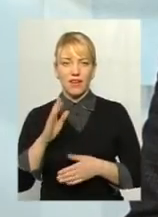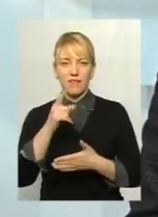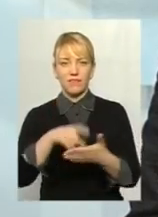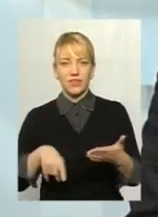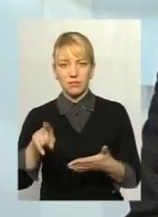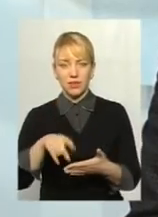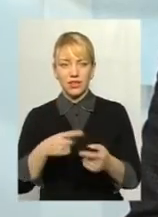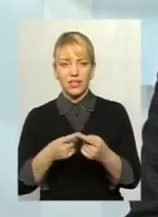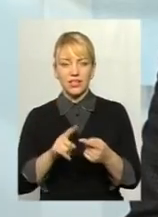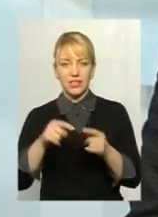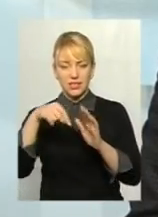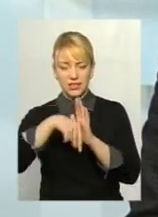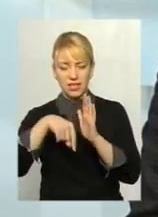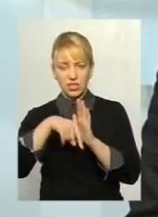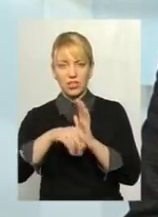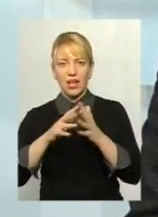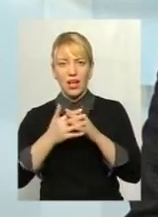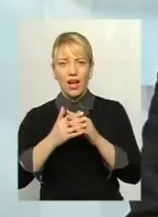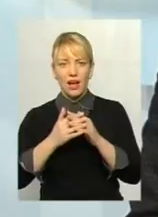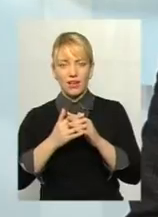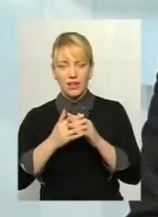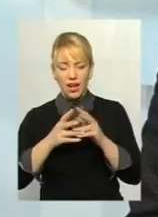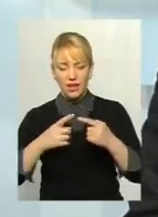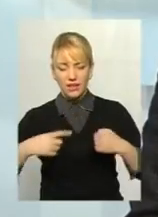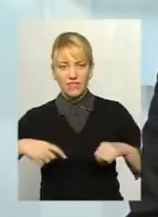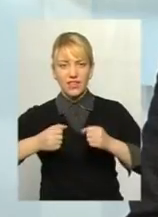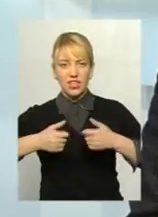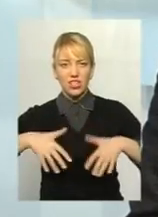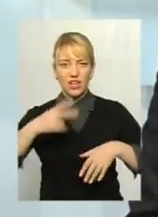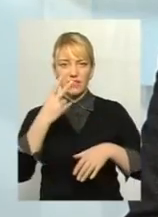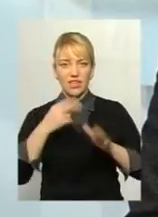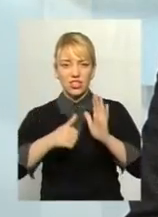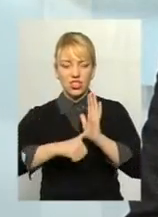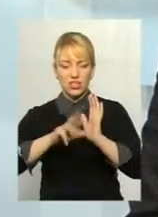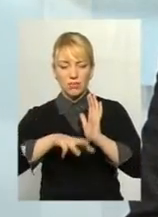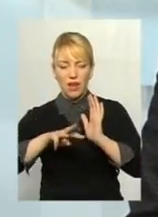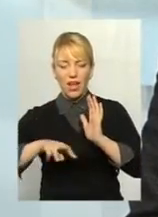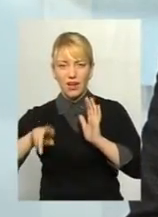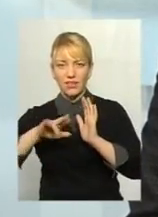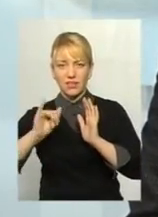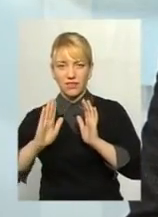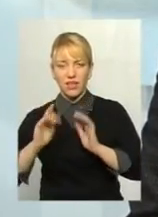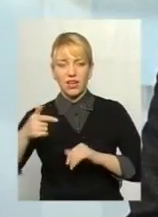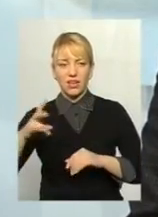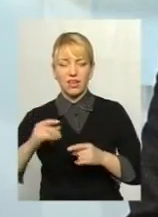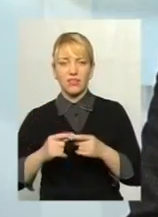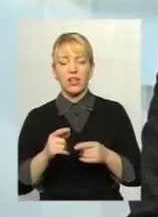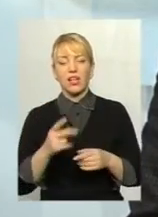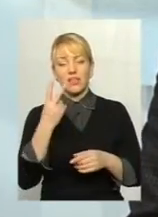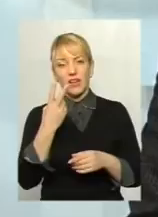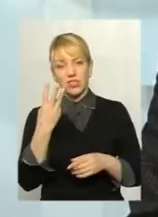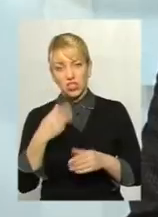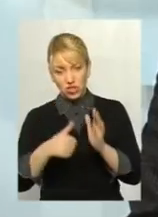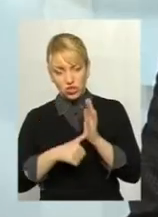аграріїв втрачають 26 мільярдів гривень, замість того на Бомазі написали, що буде допомога 5 мільярдів гривень. Тобто 26 забрали,